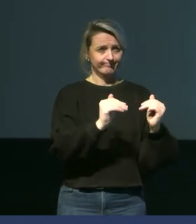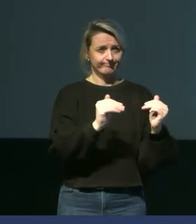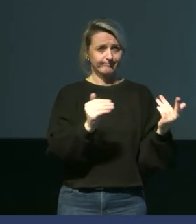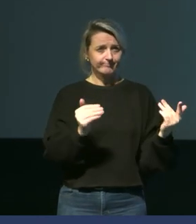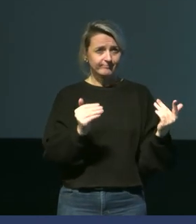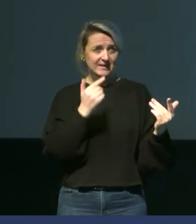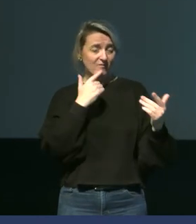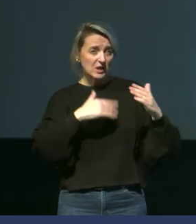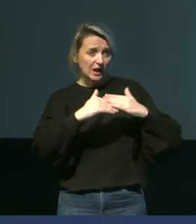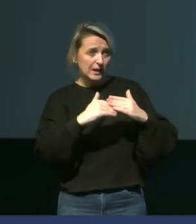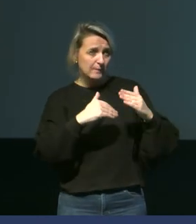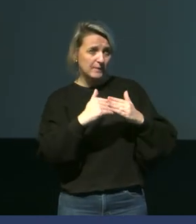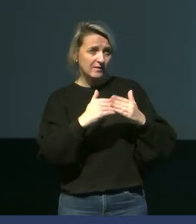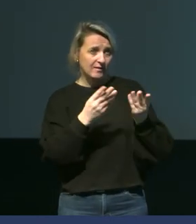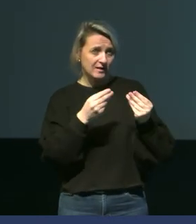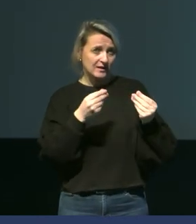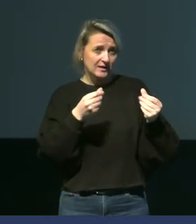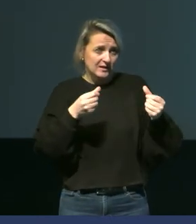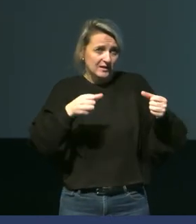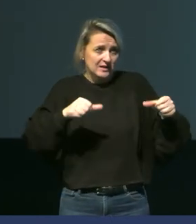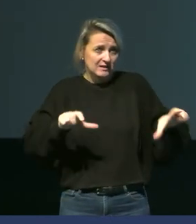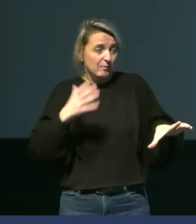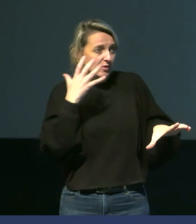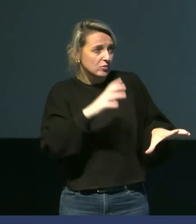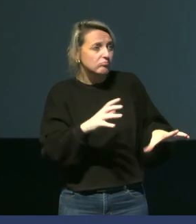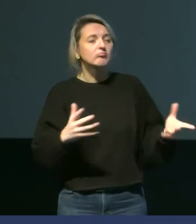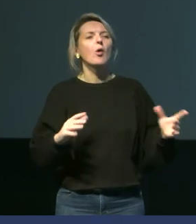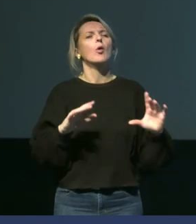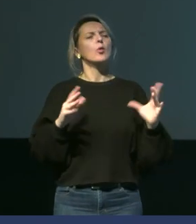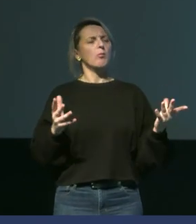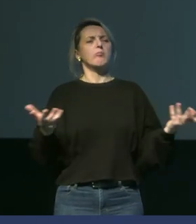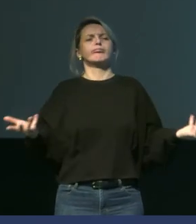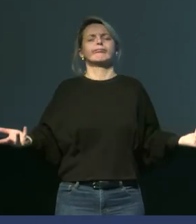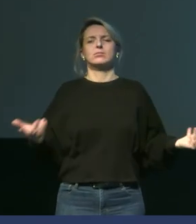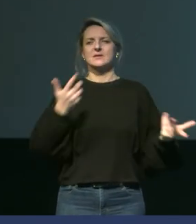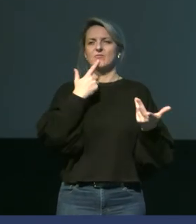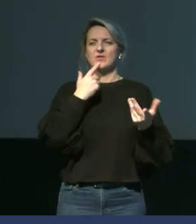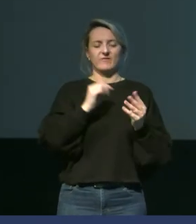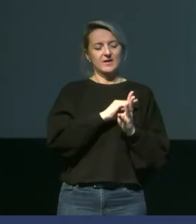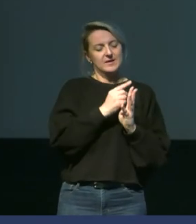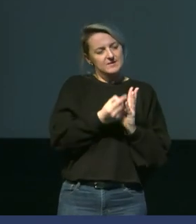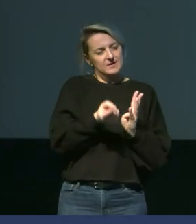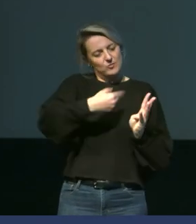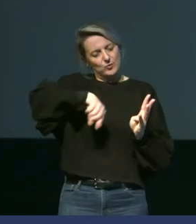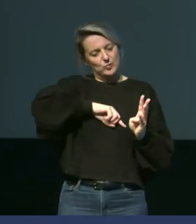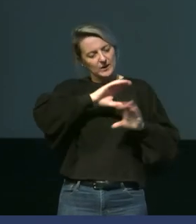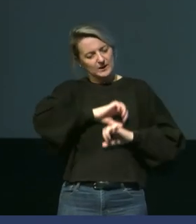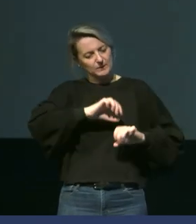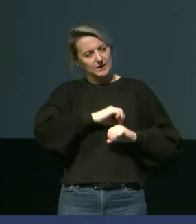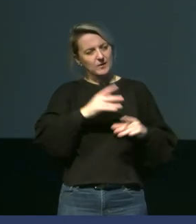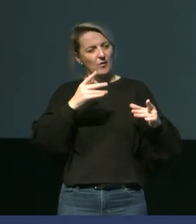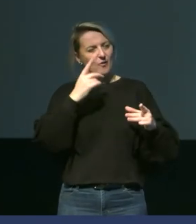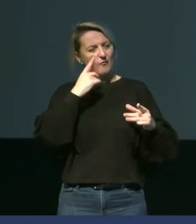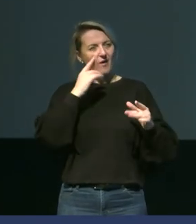pas une limite ici de dissipation de chaleur. Qu'est-ce qui s'est passé durant cette saison ? Eh bien, durant cette saison, on a expérimenté le dérèglement